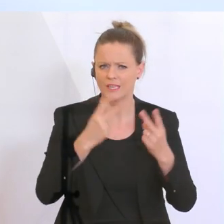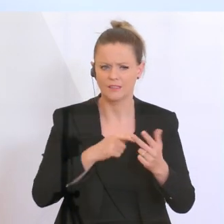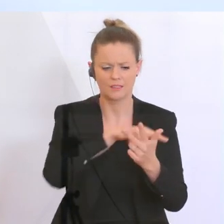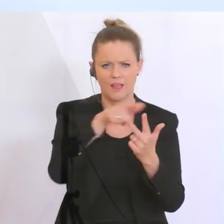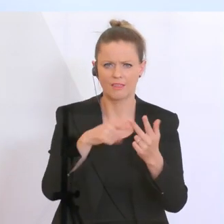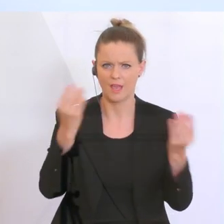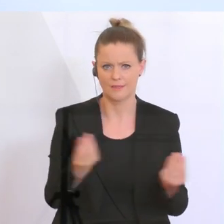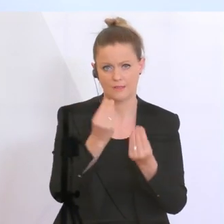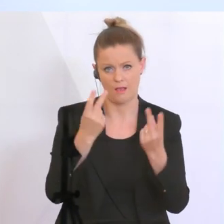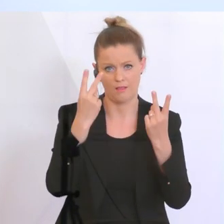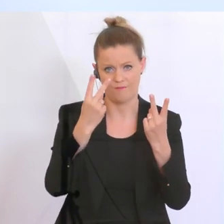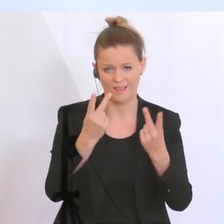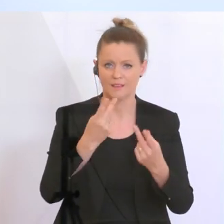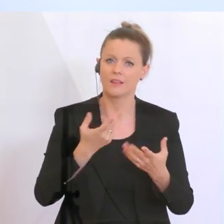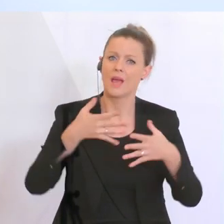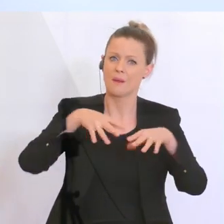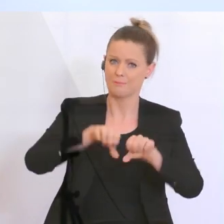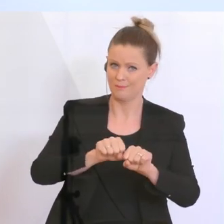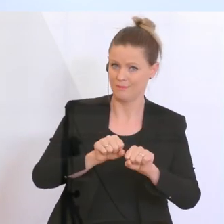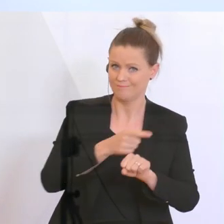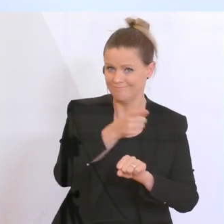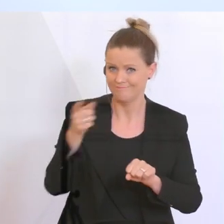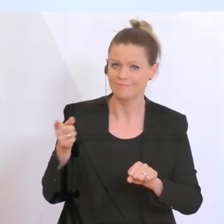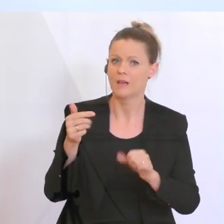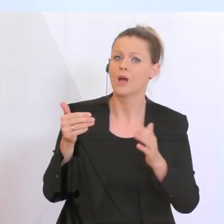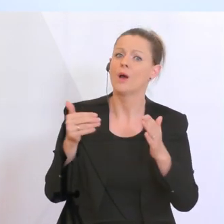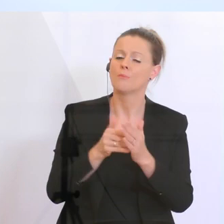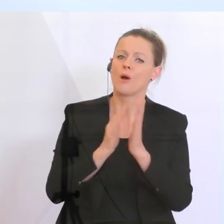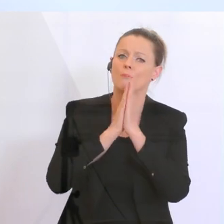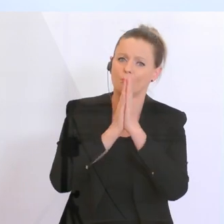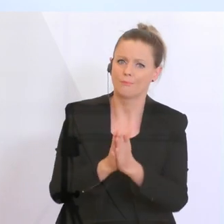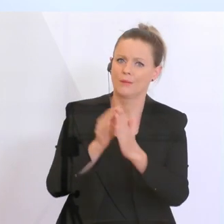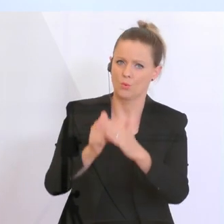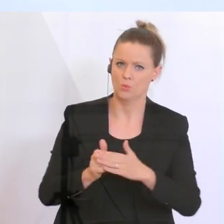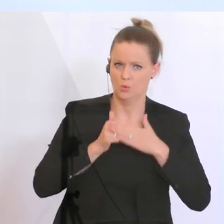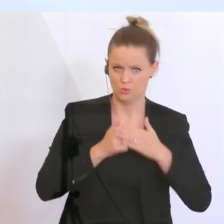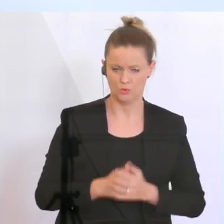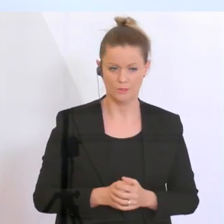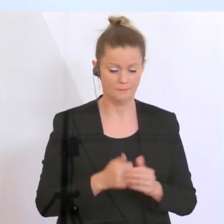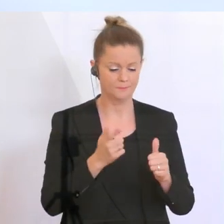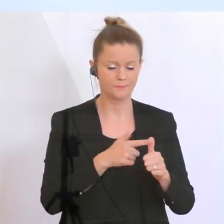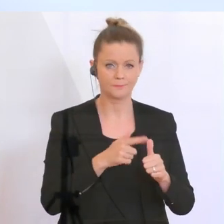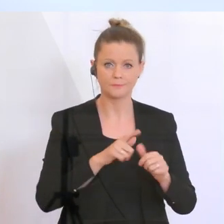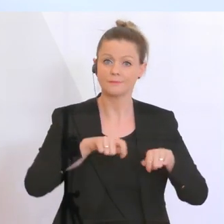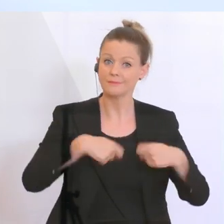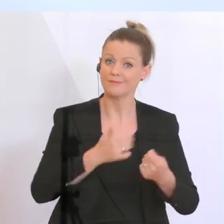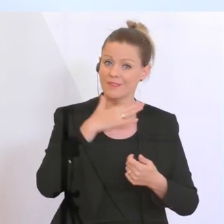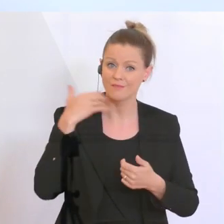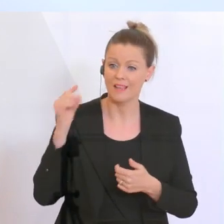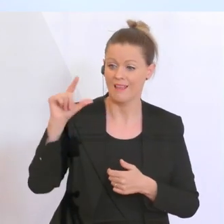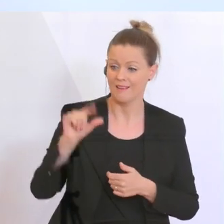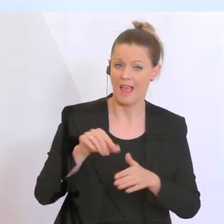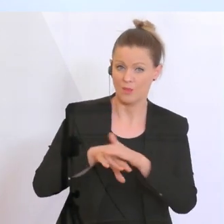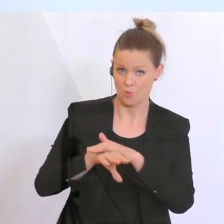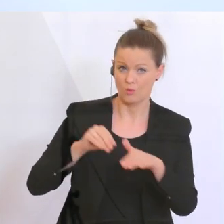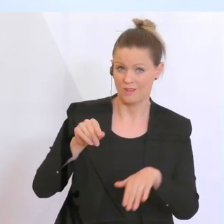Punkte, wo ich die Banken besonders um Unterstützung bitte. Erstens, es gibt viele kleine Unternehmen,